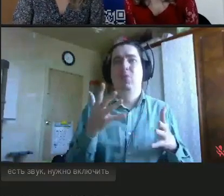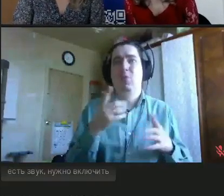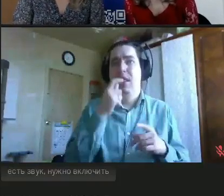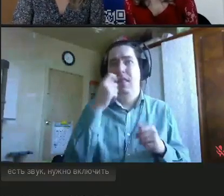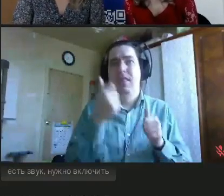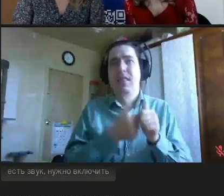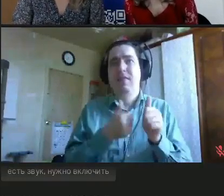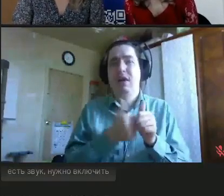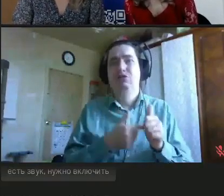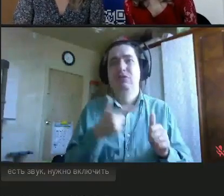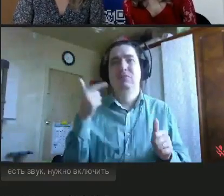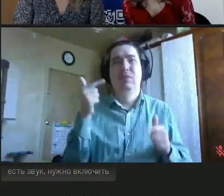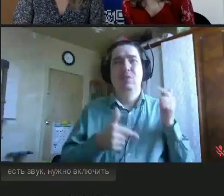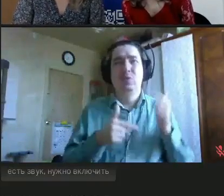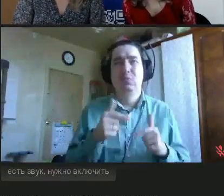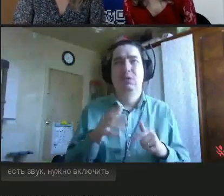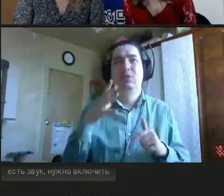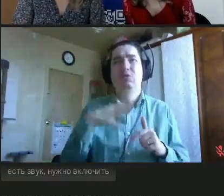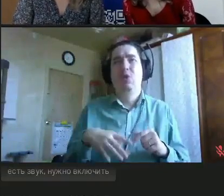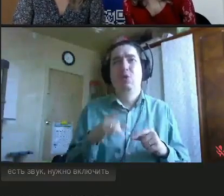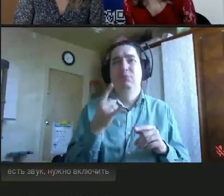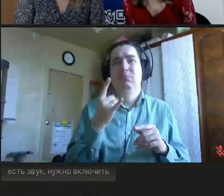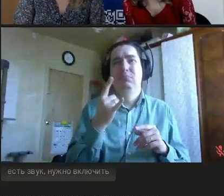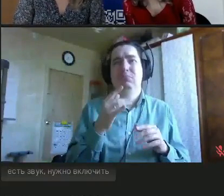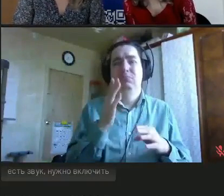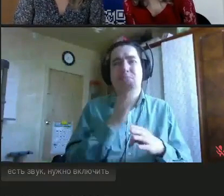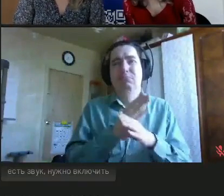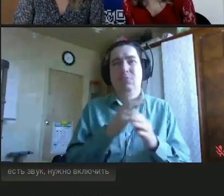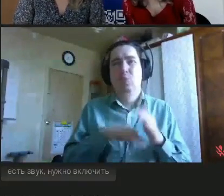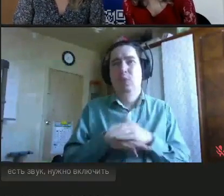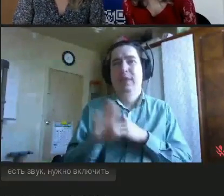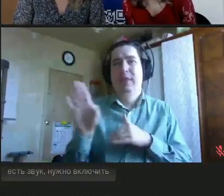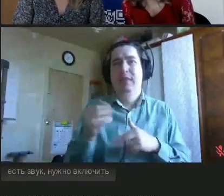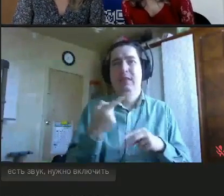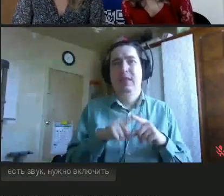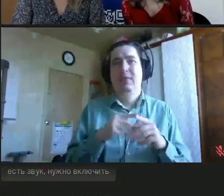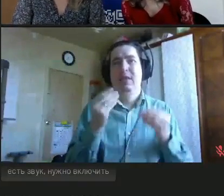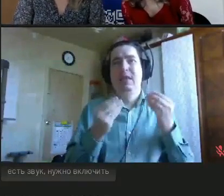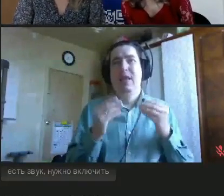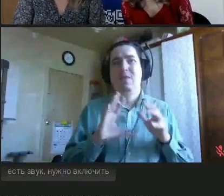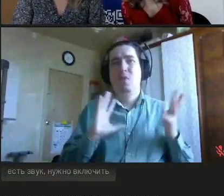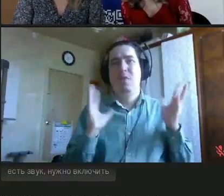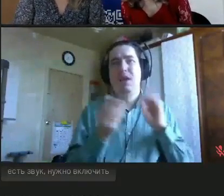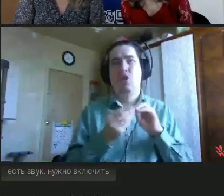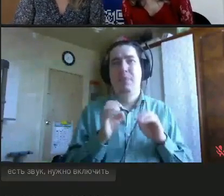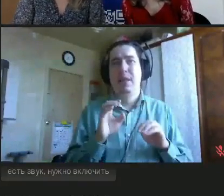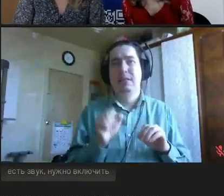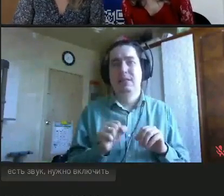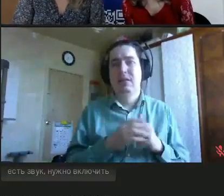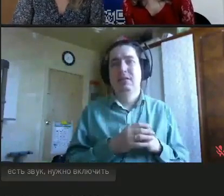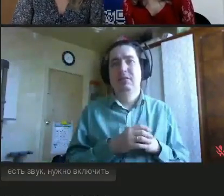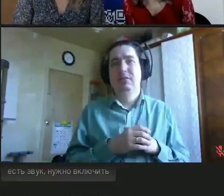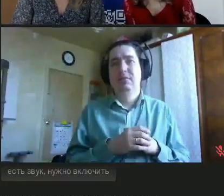и все закончилось тем, что им пришлось уйти с этого игрового комплекса, потому что у него упало настроение, он ушел в